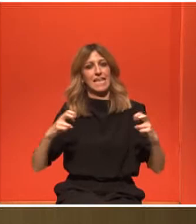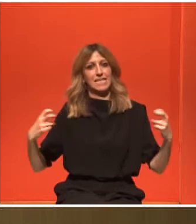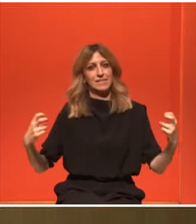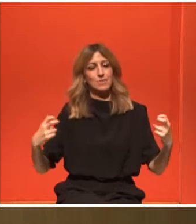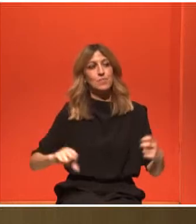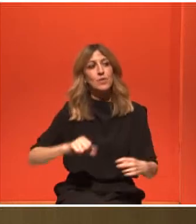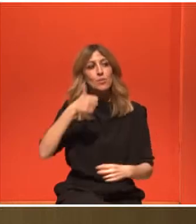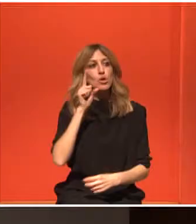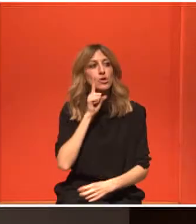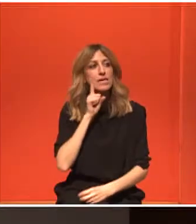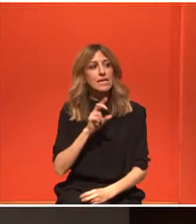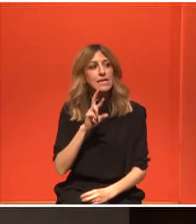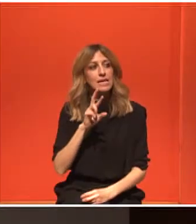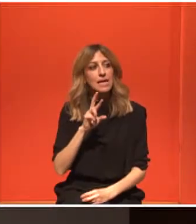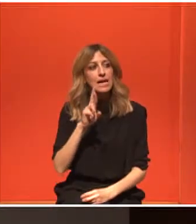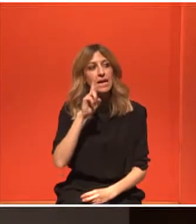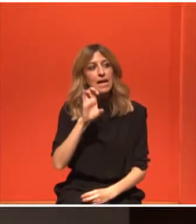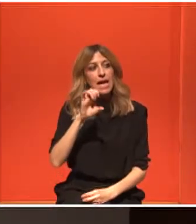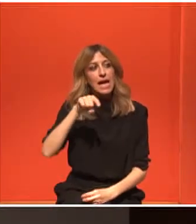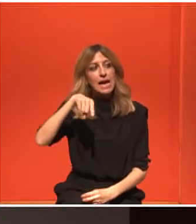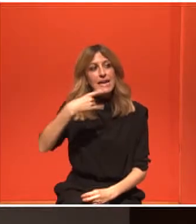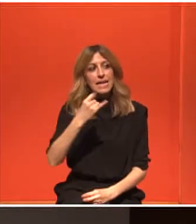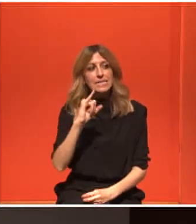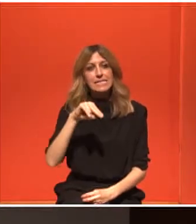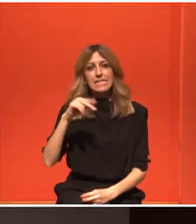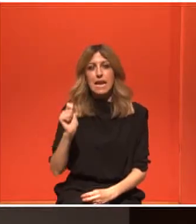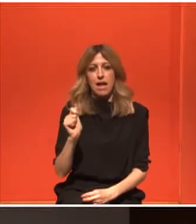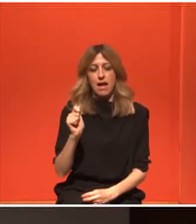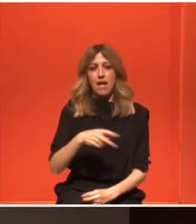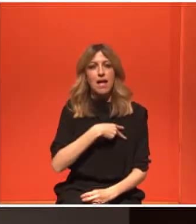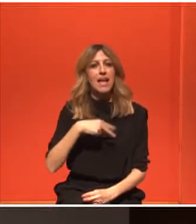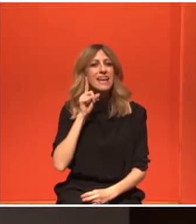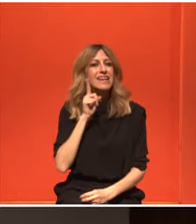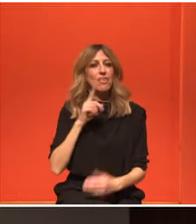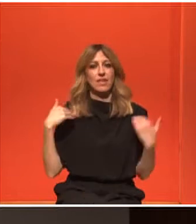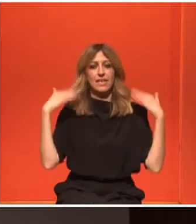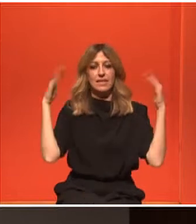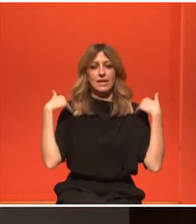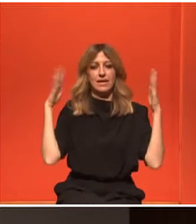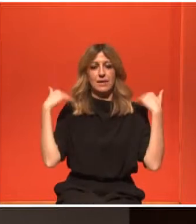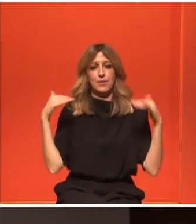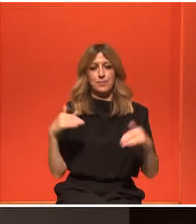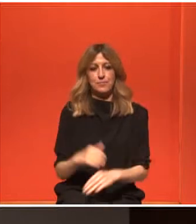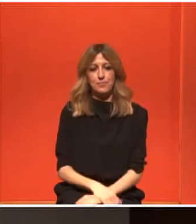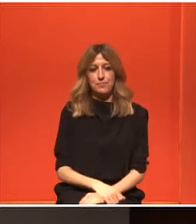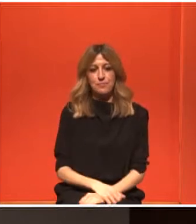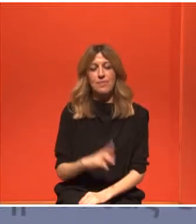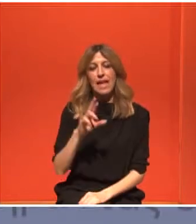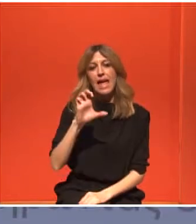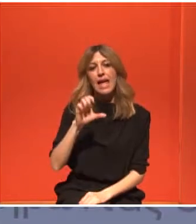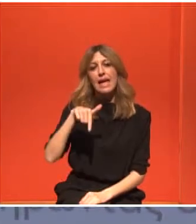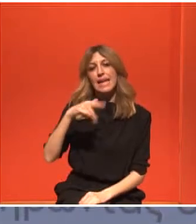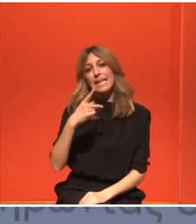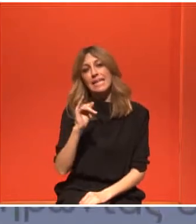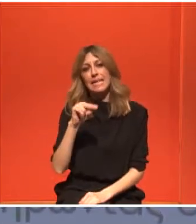Ρεγγίνα Μακένδου, καθηγήτρια φυσικής αγωγής. Ρεγγίνα Μακένδου. Ρεγγίνα. Ευχαριστούμε πολύ,